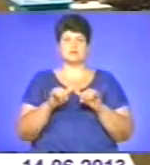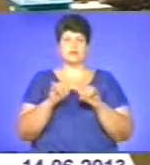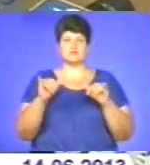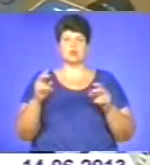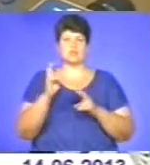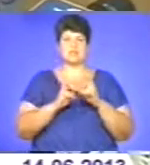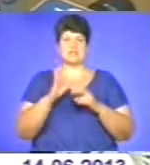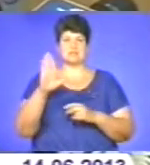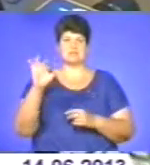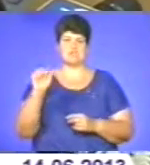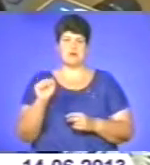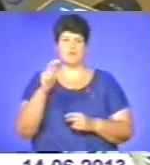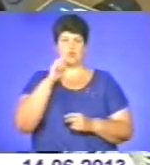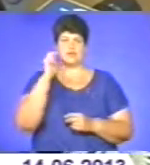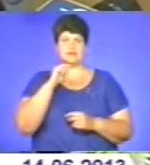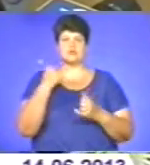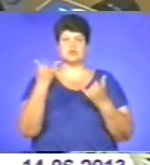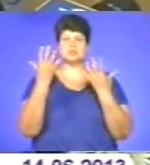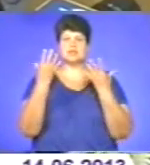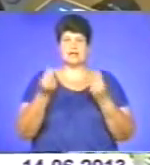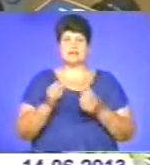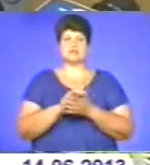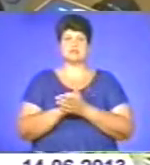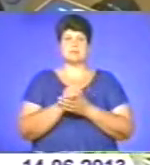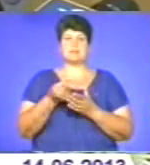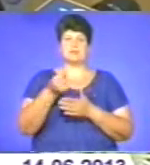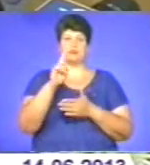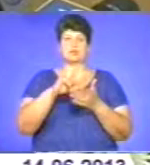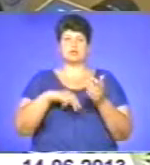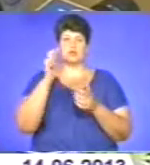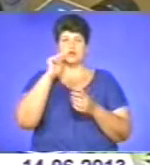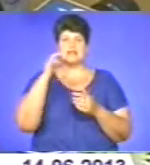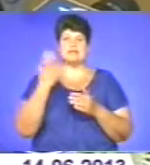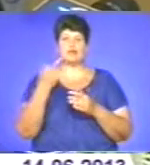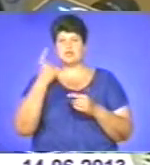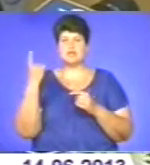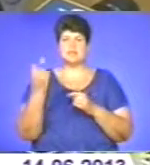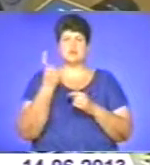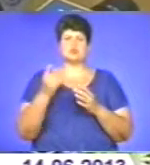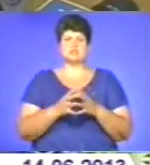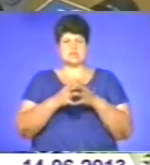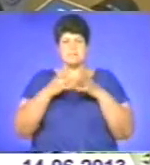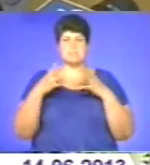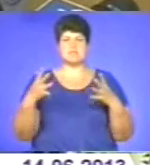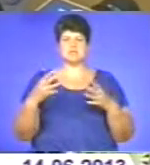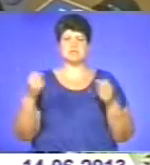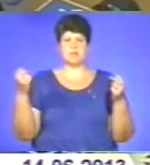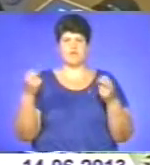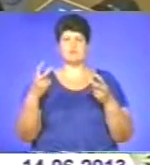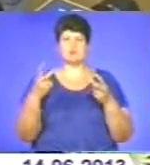На сьогоднішній Асоціація платників податків України є однією з найбільших професійних